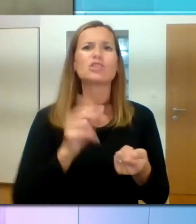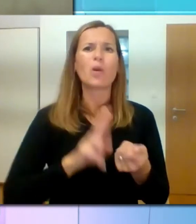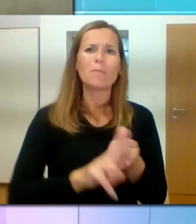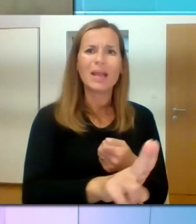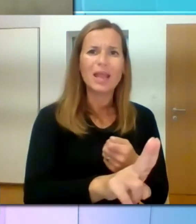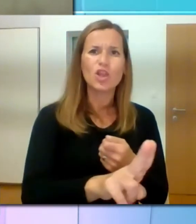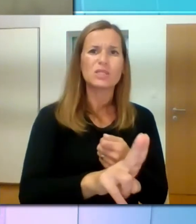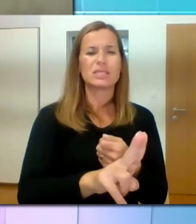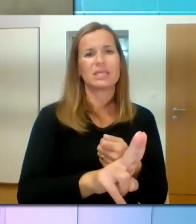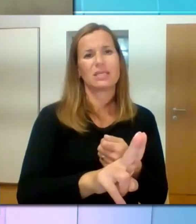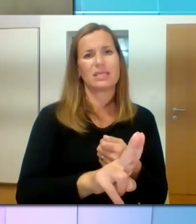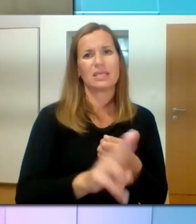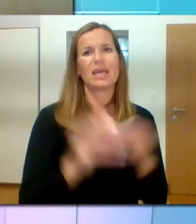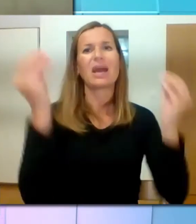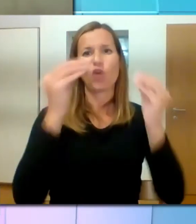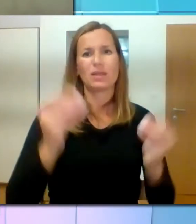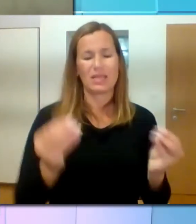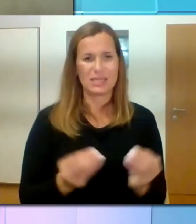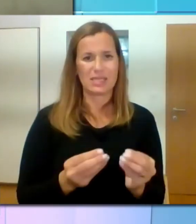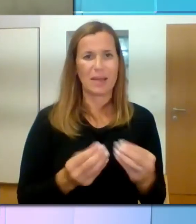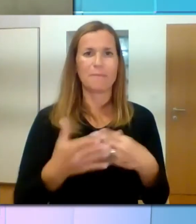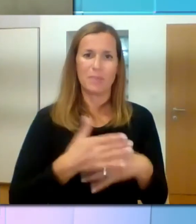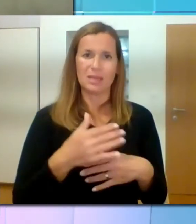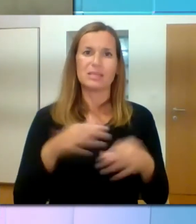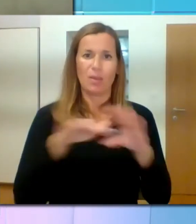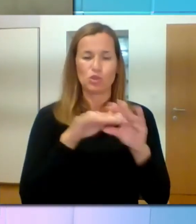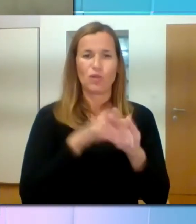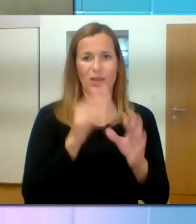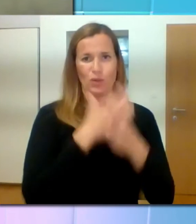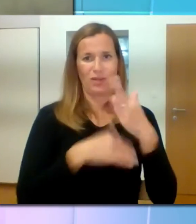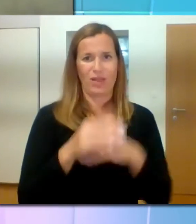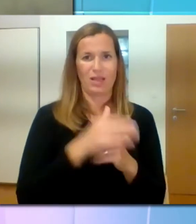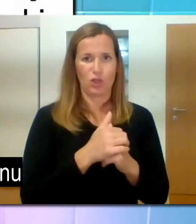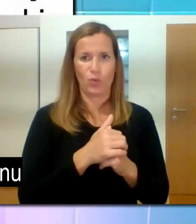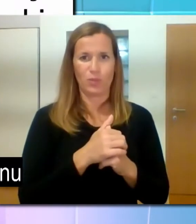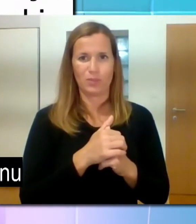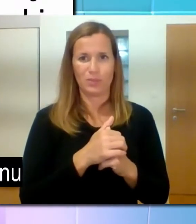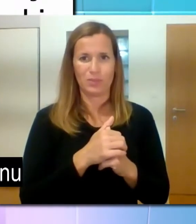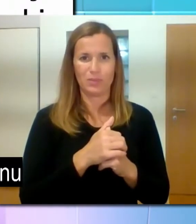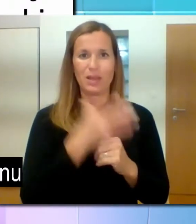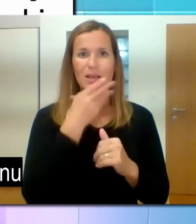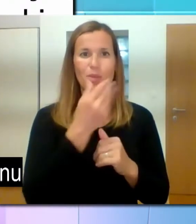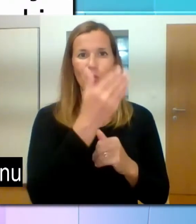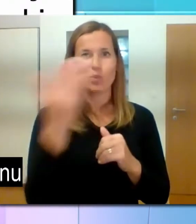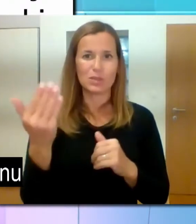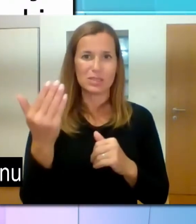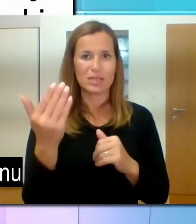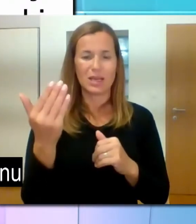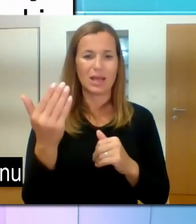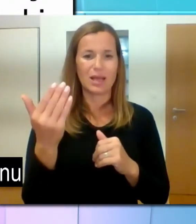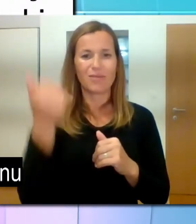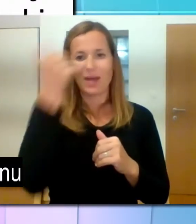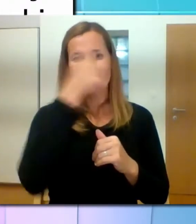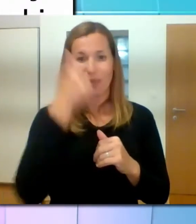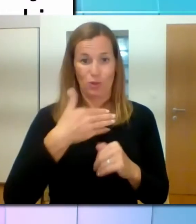prednosti in prednosti kvotnega sistema pri zaposlovanju invalidov. Pozdravljeni je v imenu